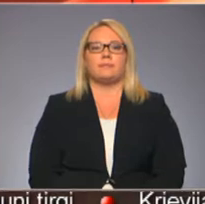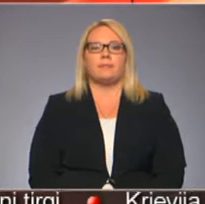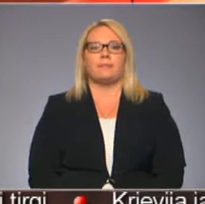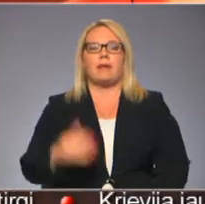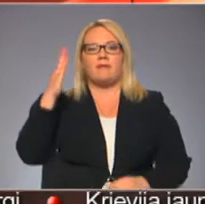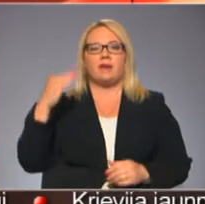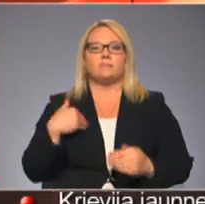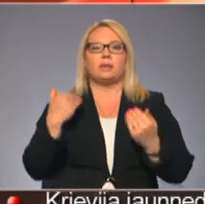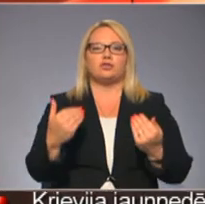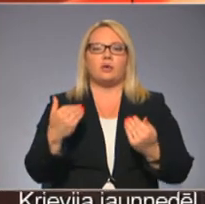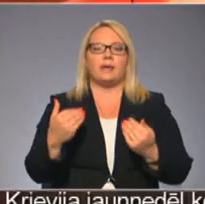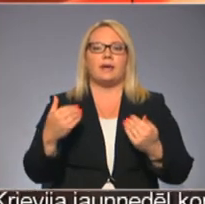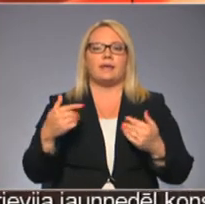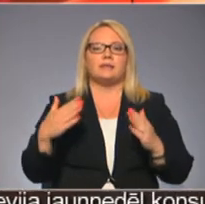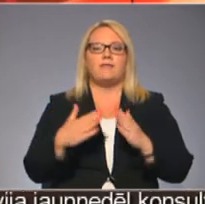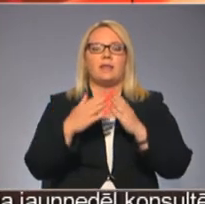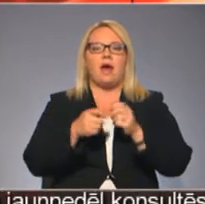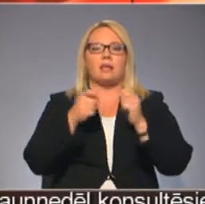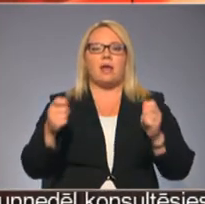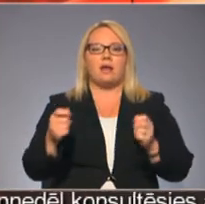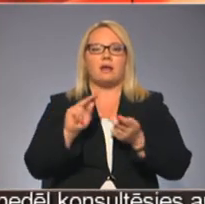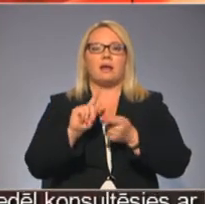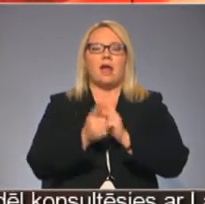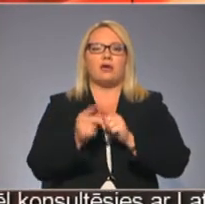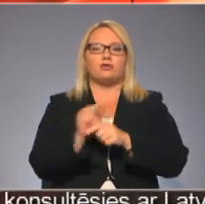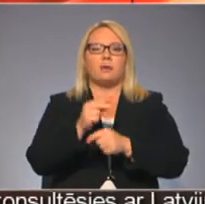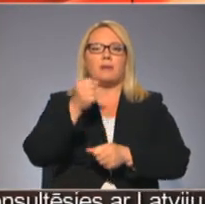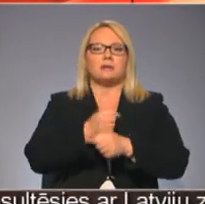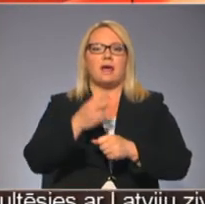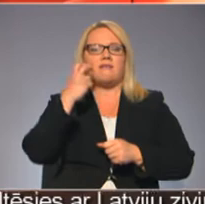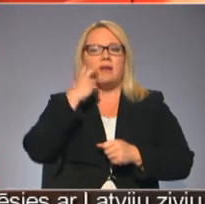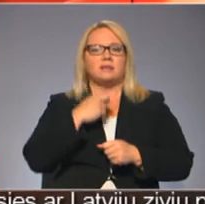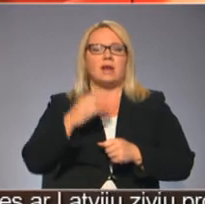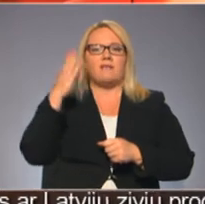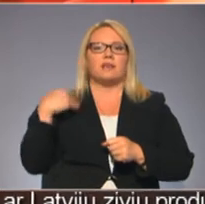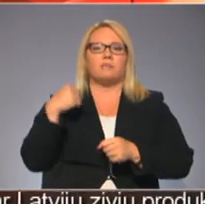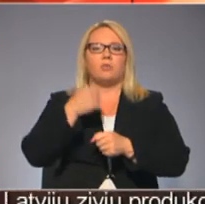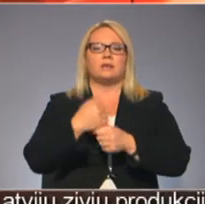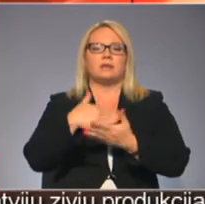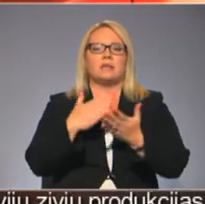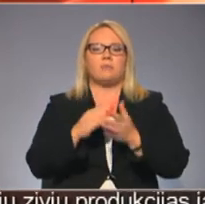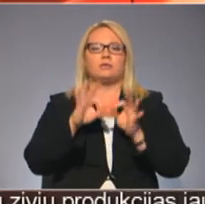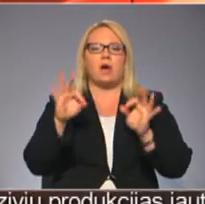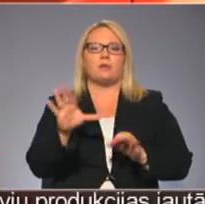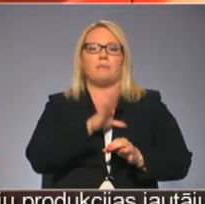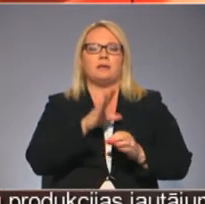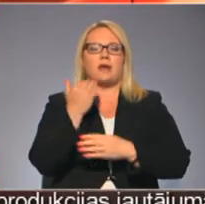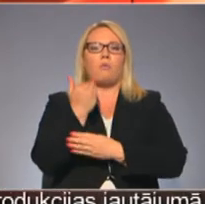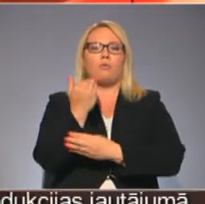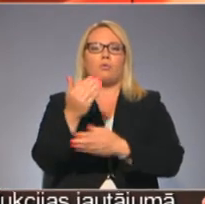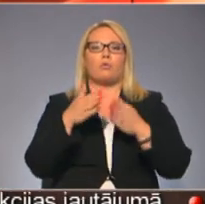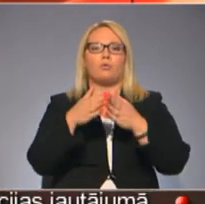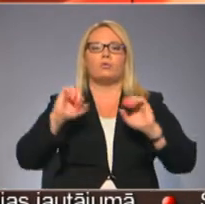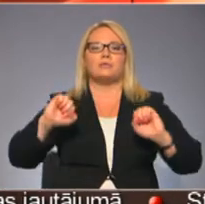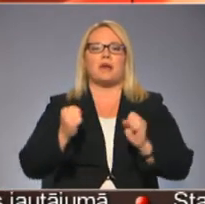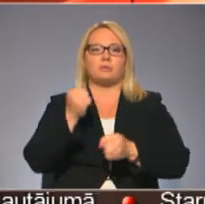Ventspilī šodien svinīgi atklāta rekonstruētā piestātne. Tā ir viena no vecākajām Ventspils ostas daļām un sākotnē kalpojusi kā burkuģu zīmes osta.